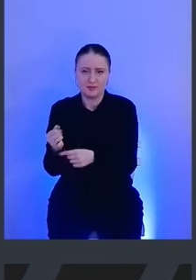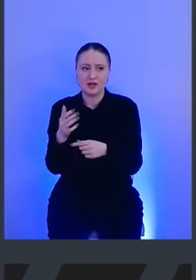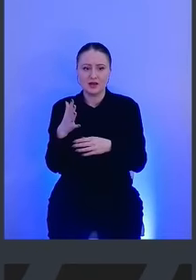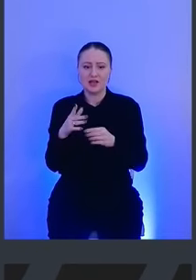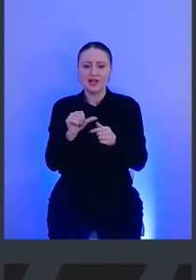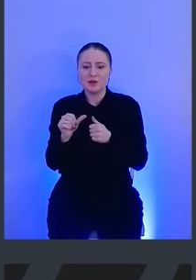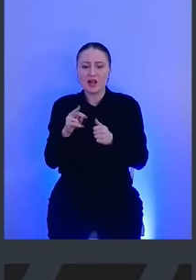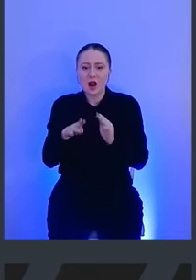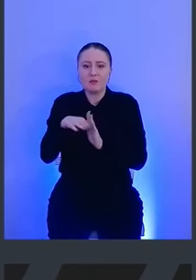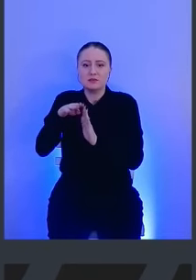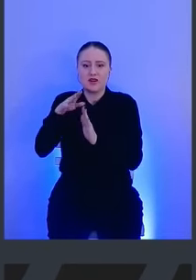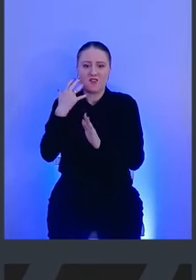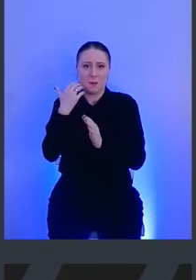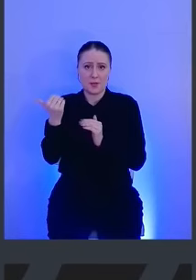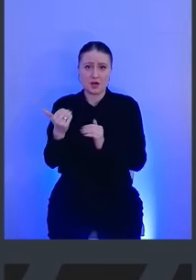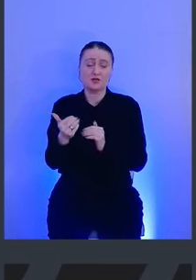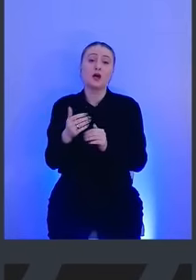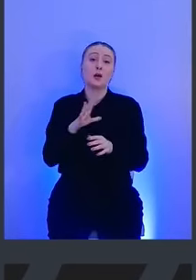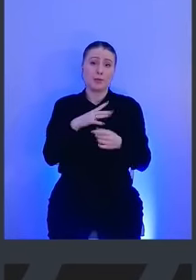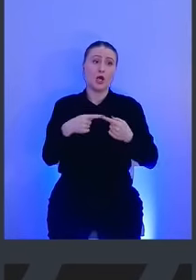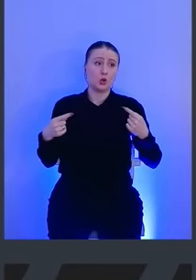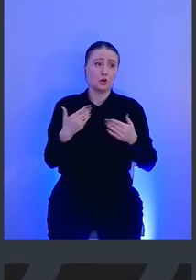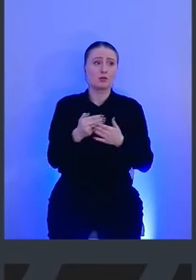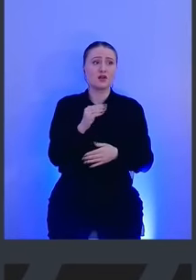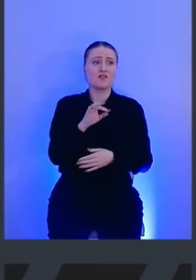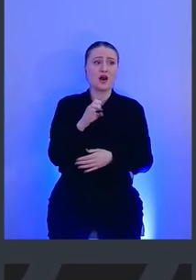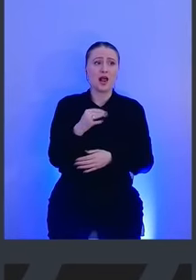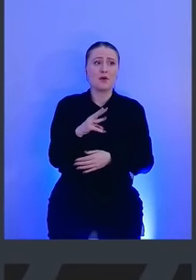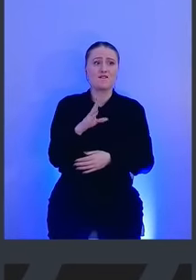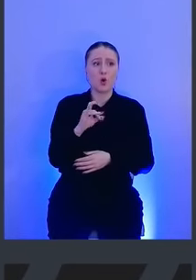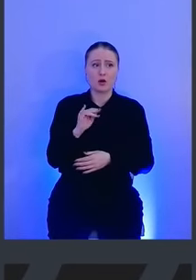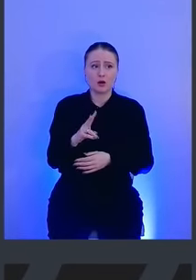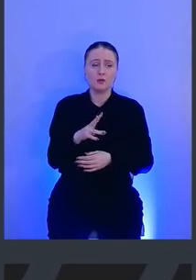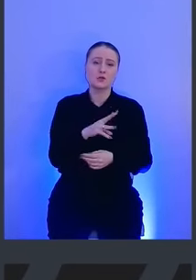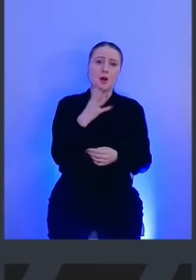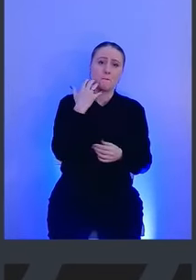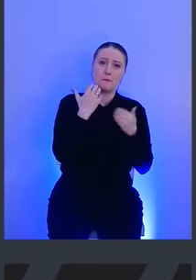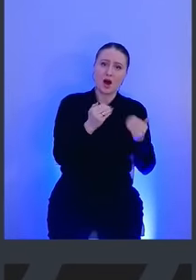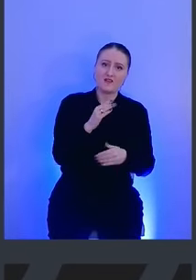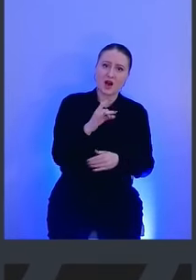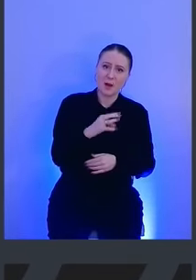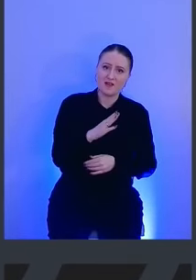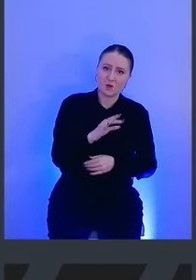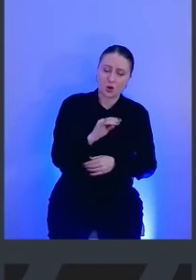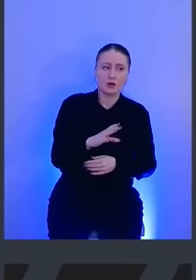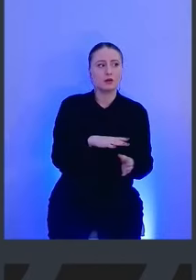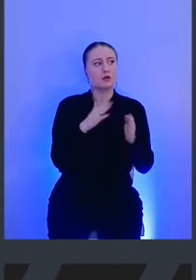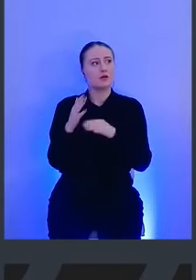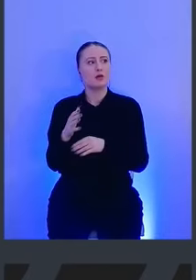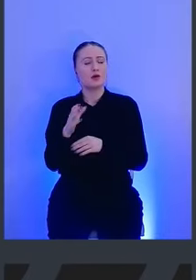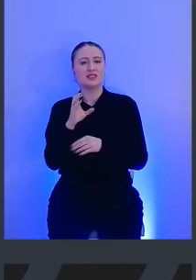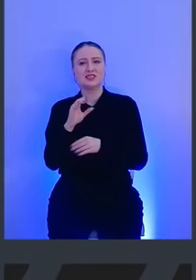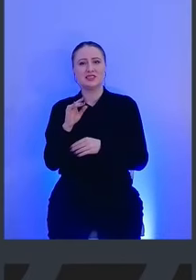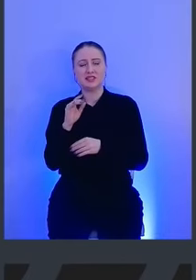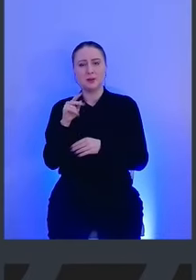в маках. Были и другие, конечно же, средства в фреймворке, такие как MAC фреймворк, Chaos API, но